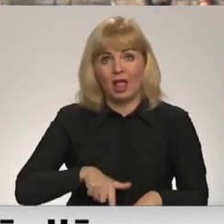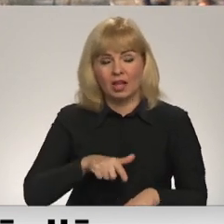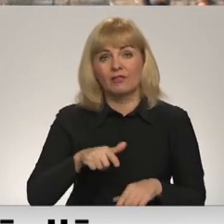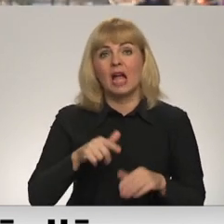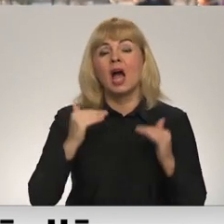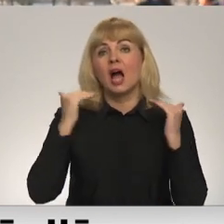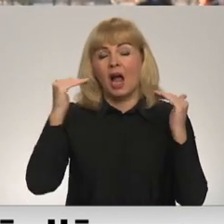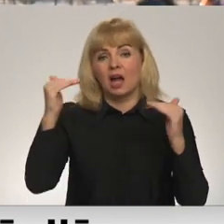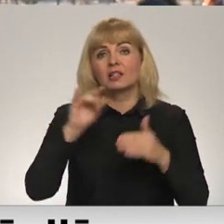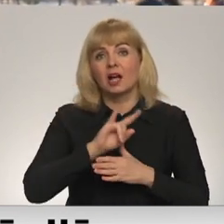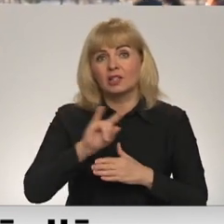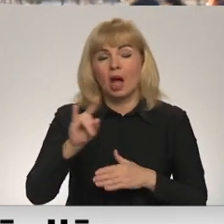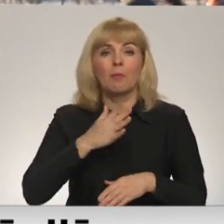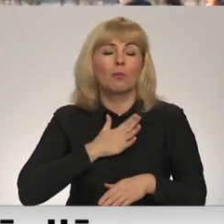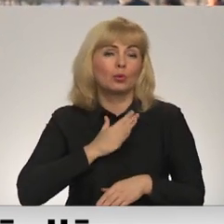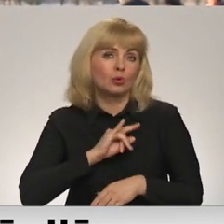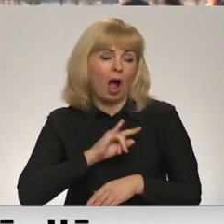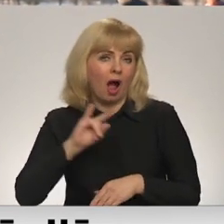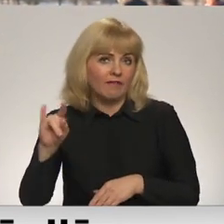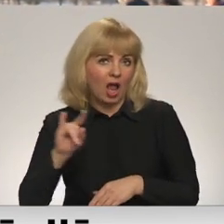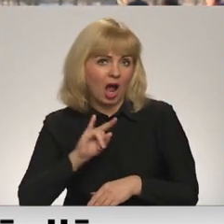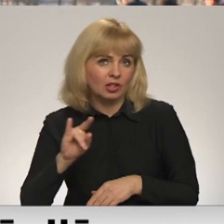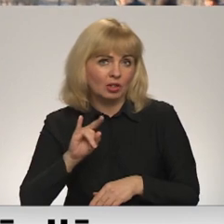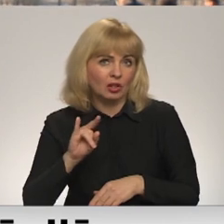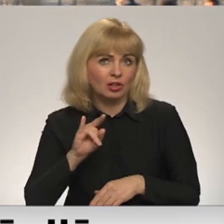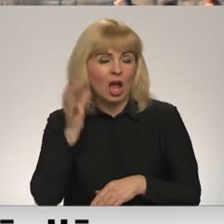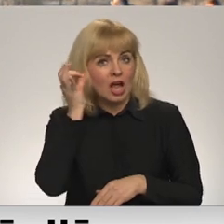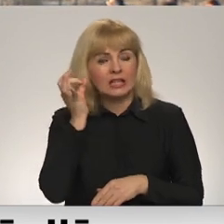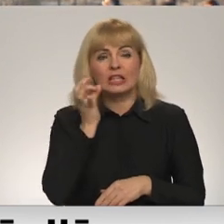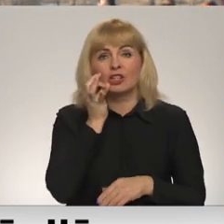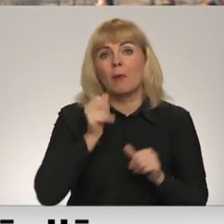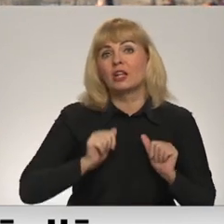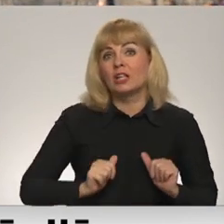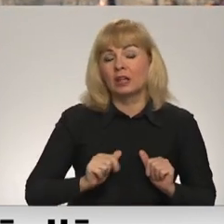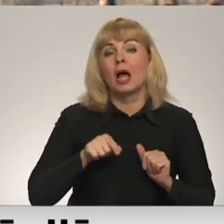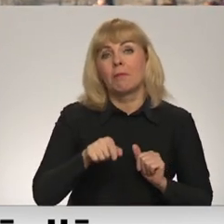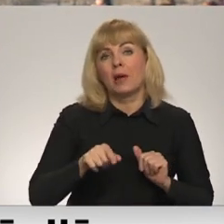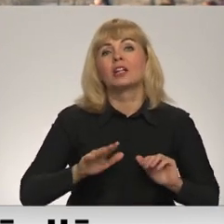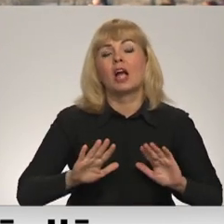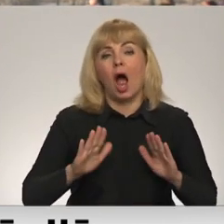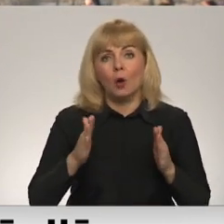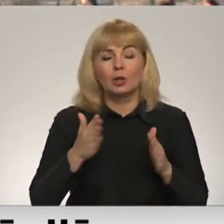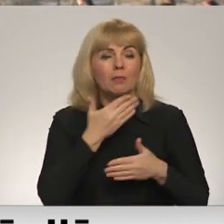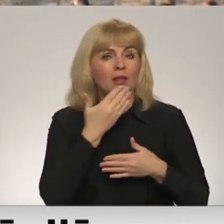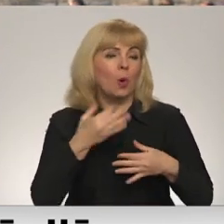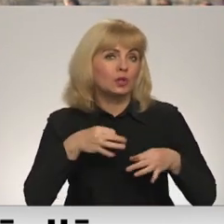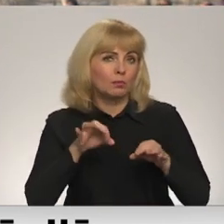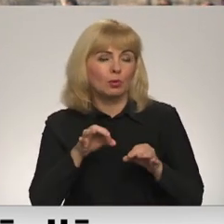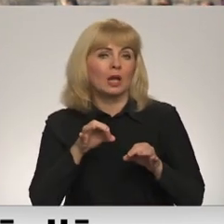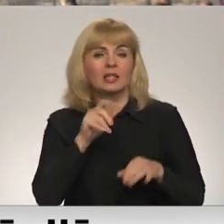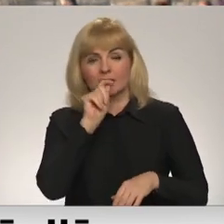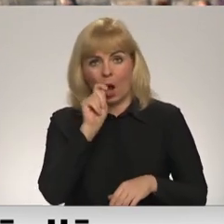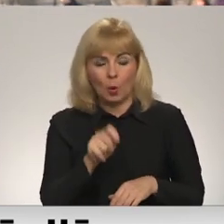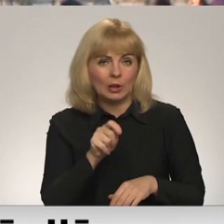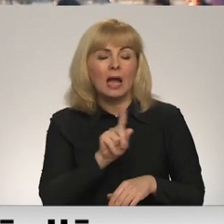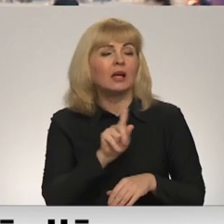satiksmē, kas ir mūsu aviācijas dispeča dienests, bet šajā gadījumā nav būtisks zaudējumi,